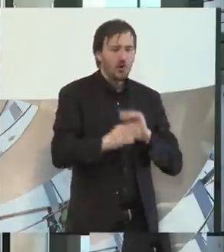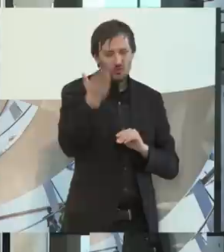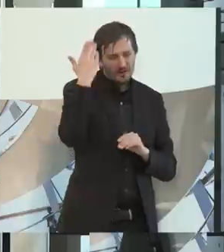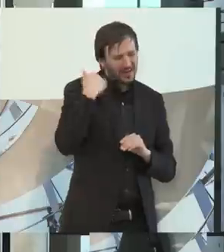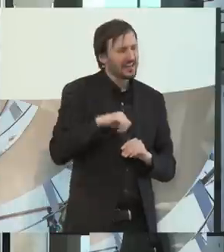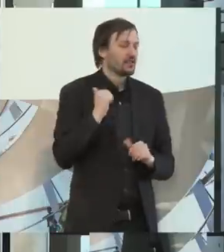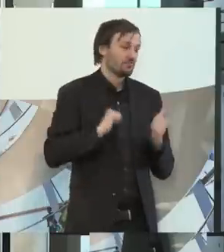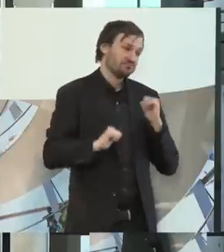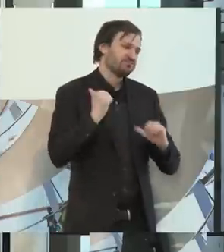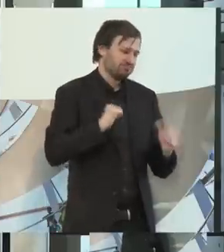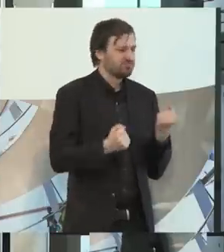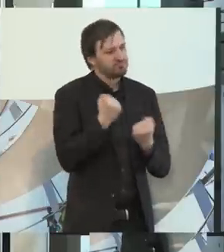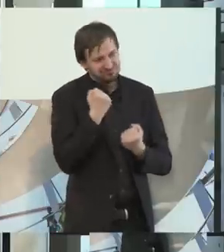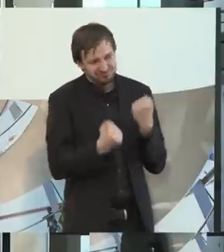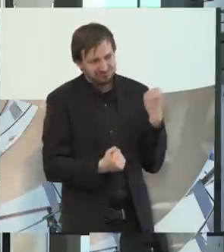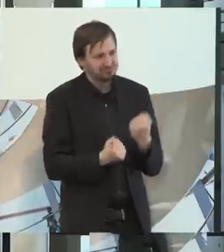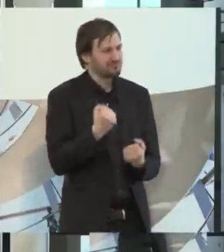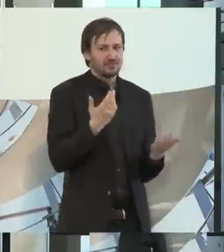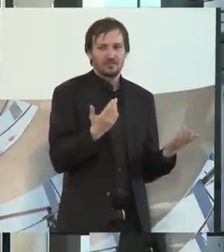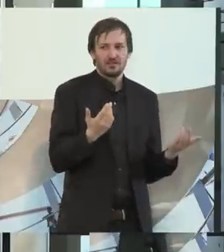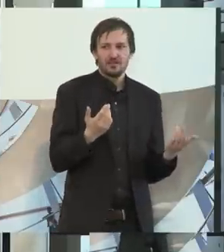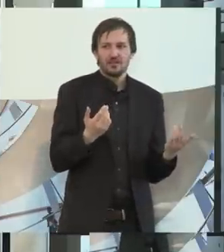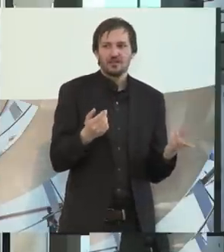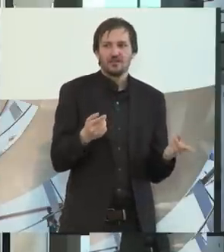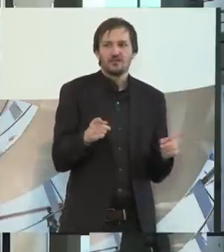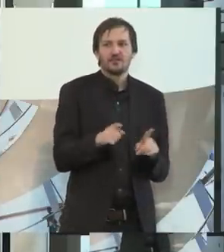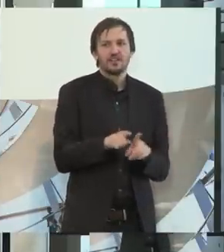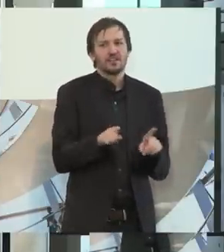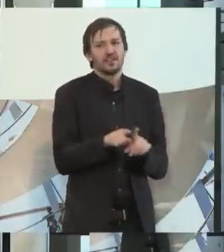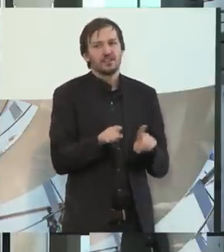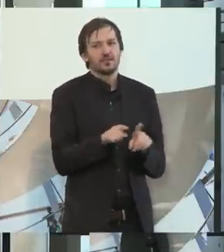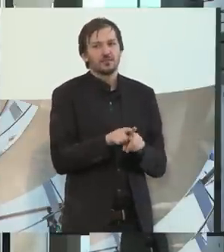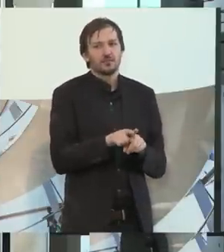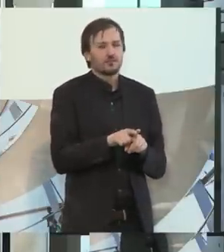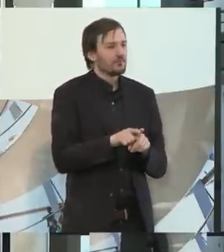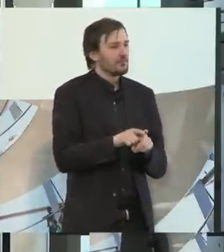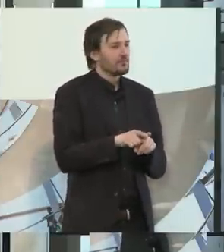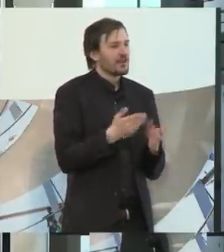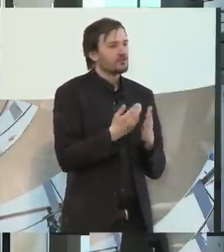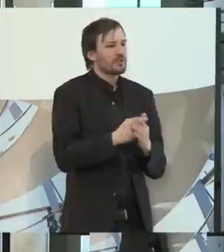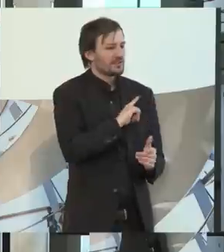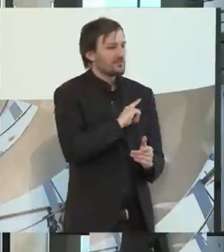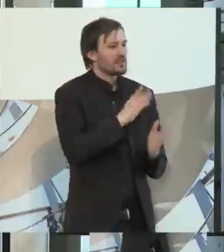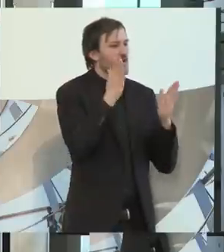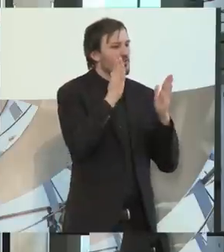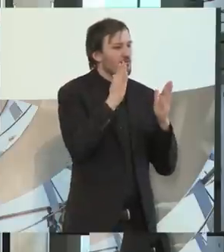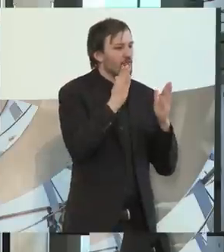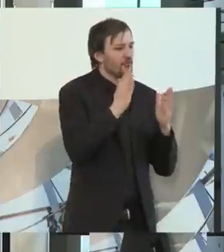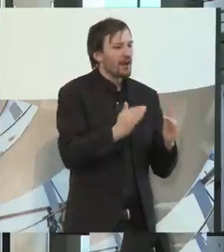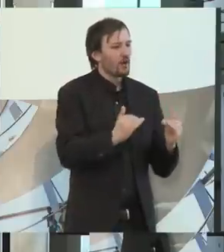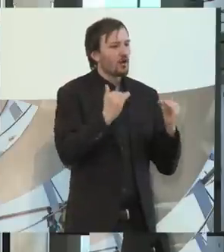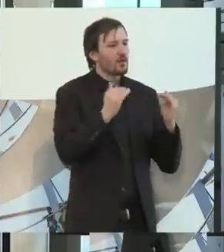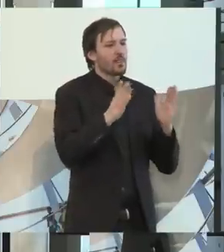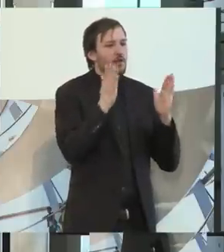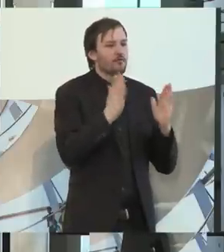der Vergangenheit, dass man mich mit Fachhochschuldiplom und so weiter in